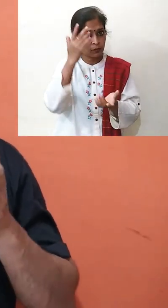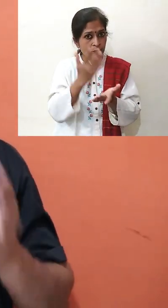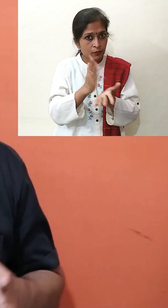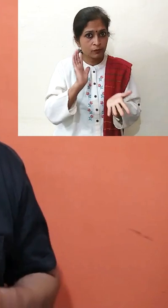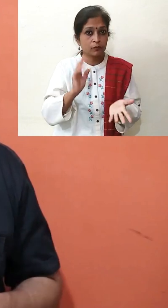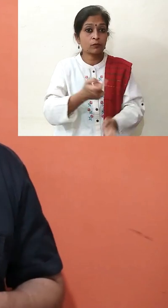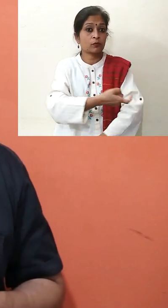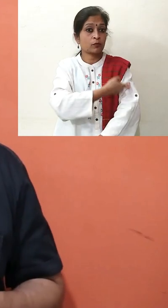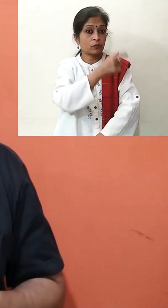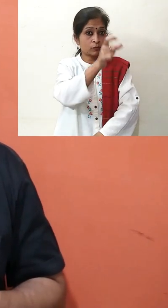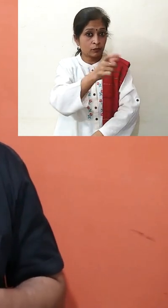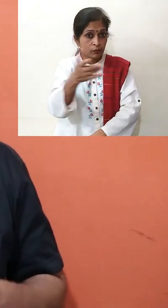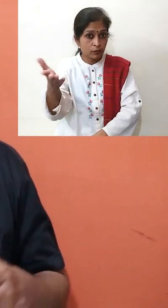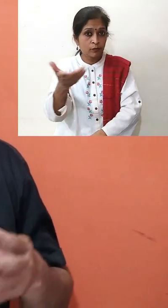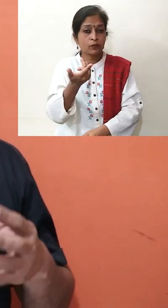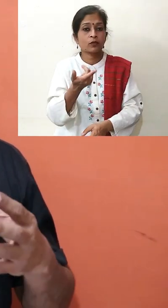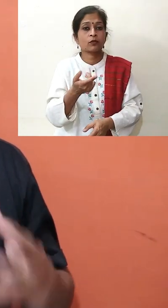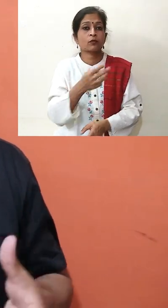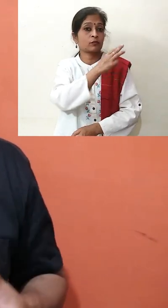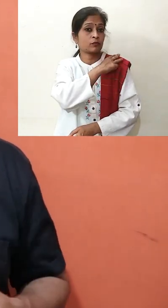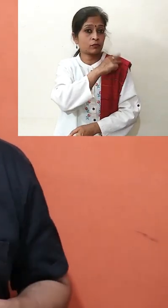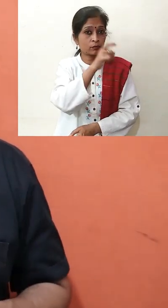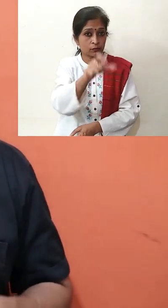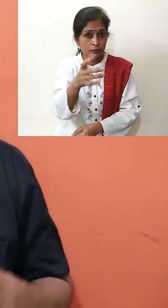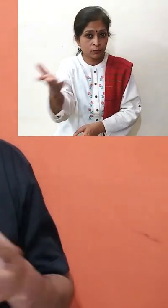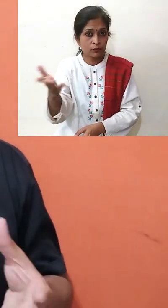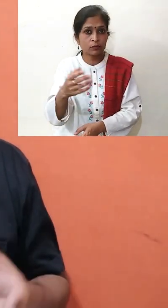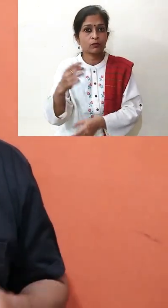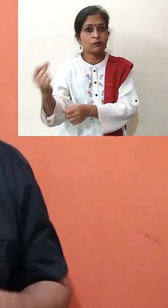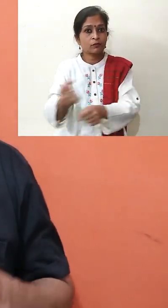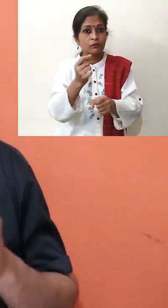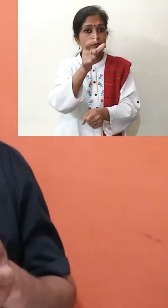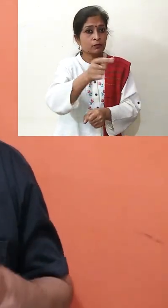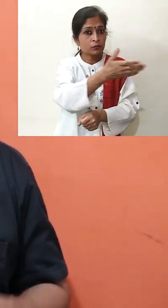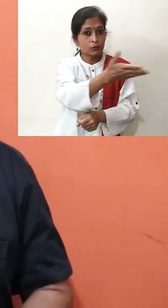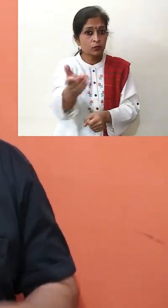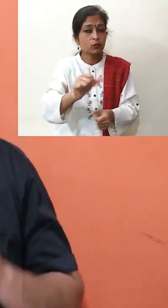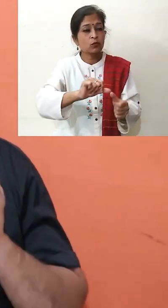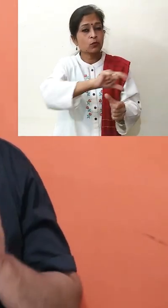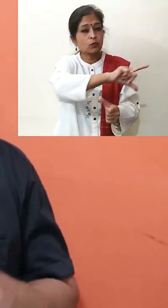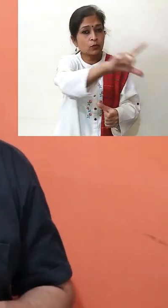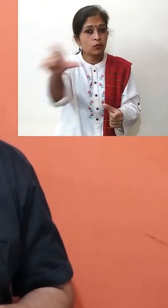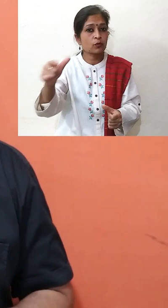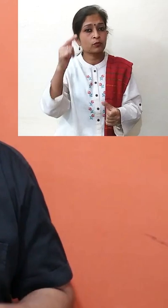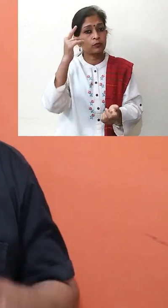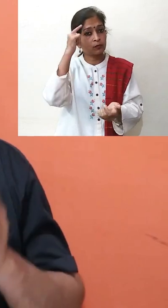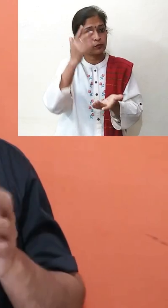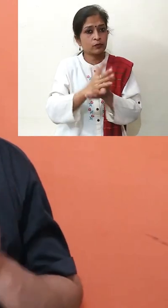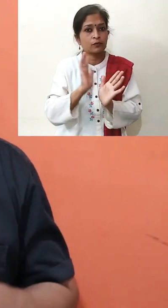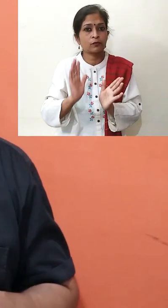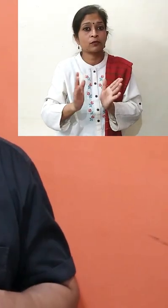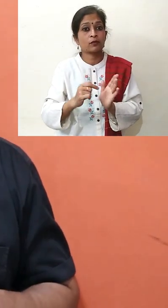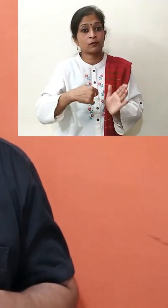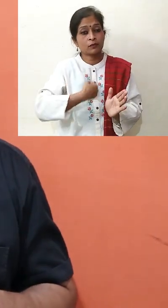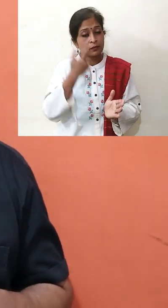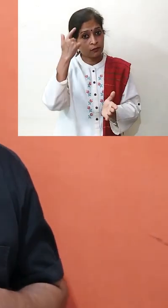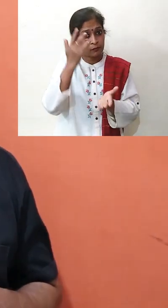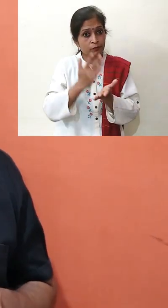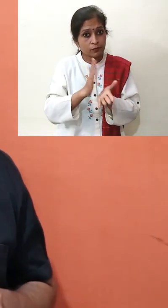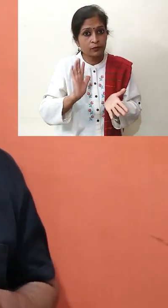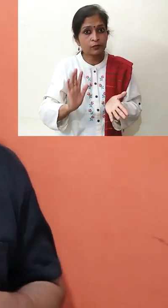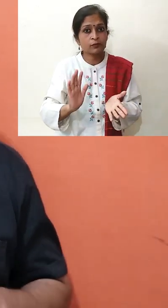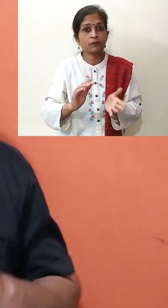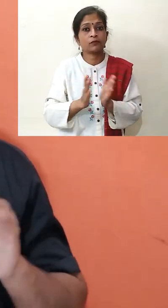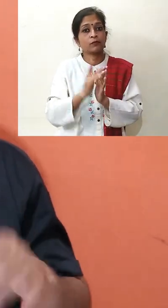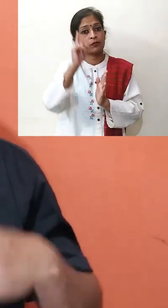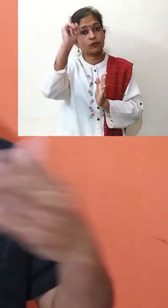डॉक्टरों, अपने पुलिस कर्मियों, सफाई कर्मियों पे विश्वास करें, स्वन पे विश्व पर विश्वास करें,